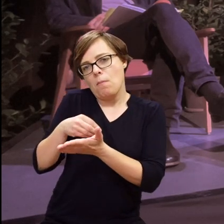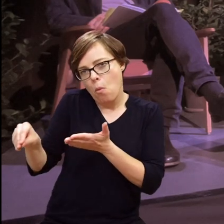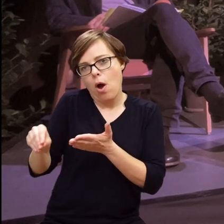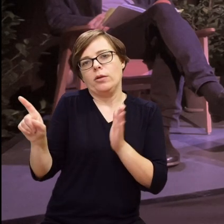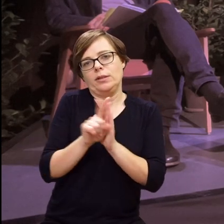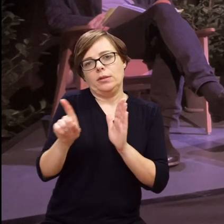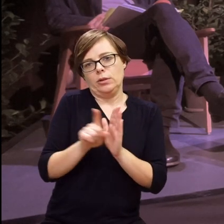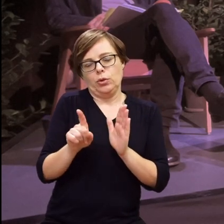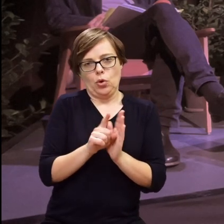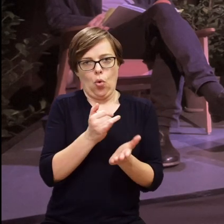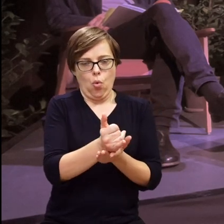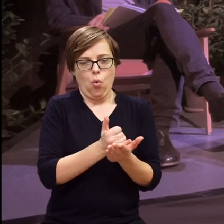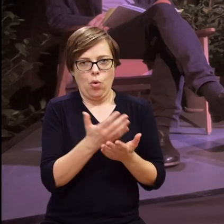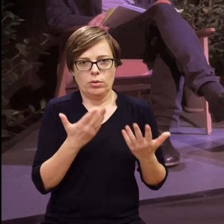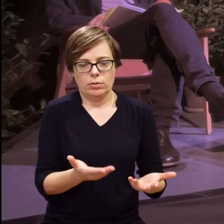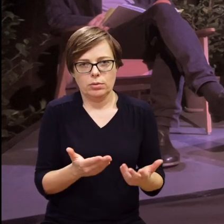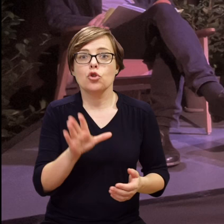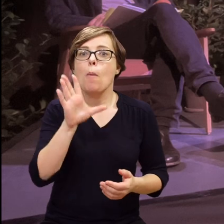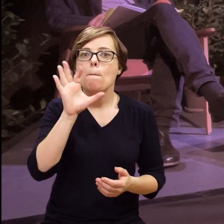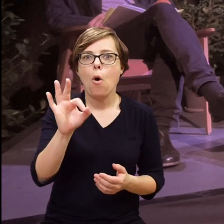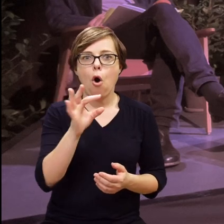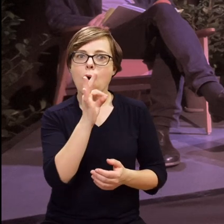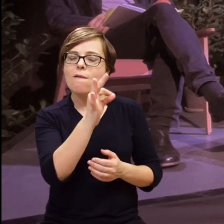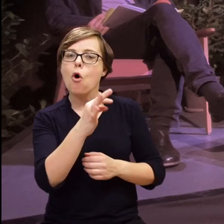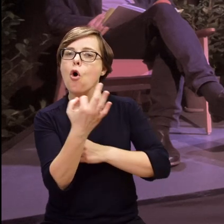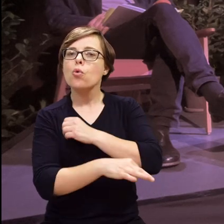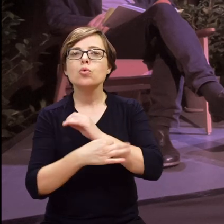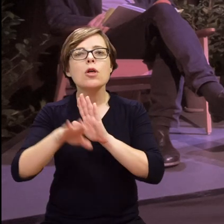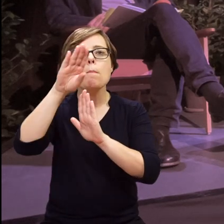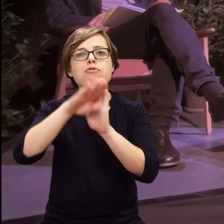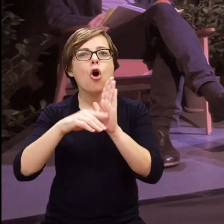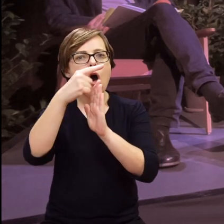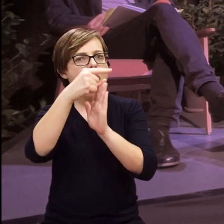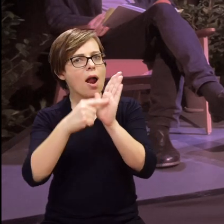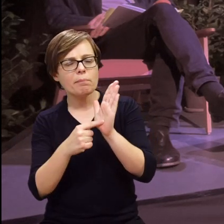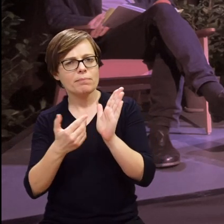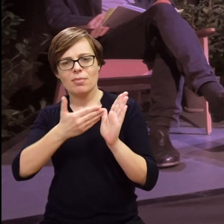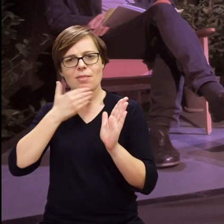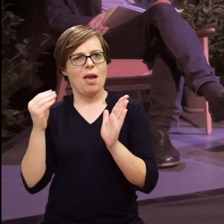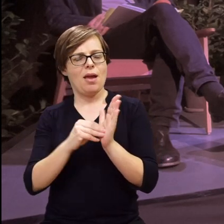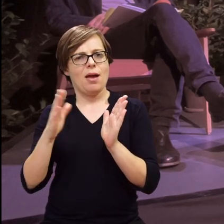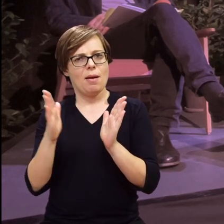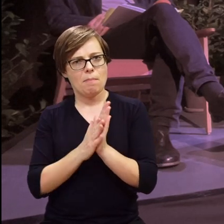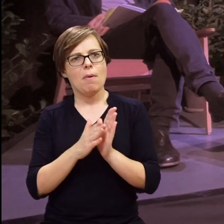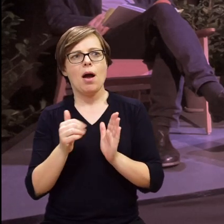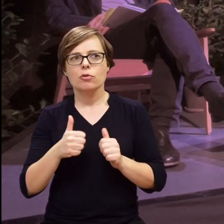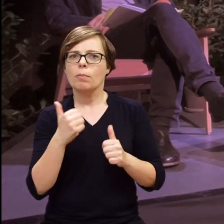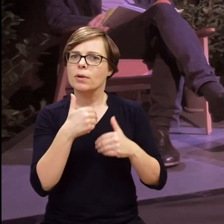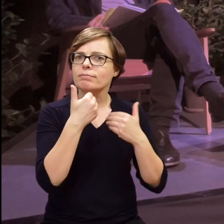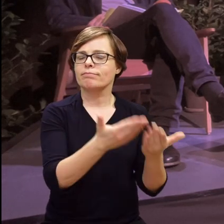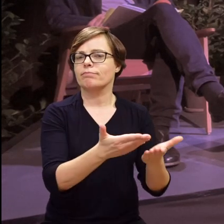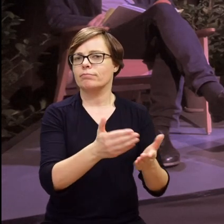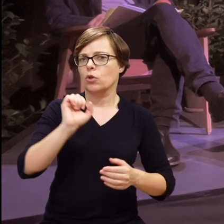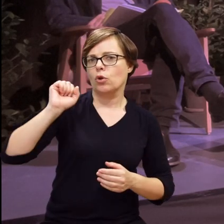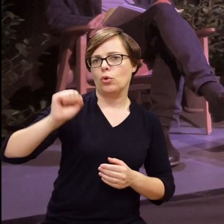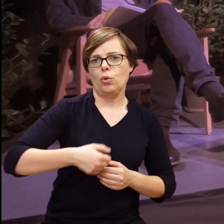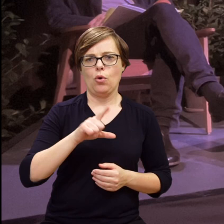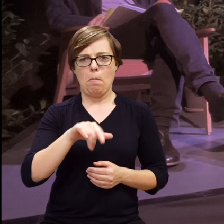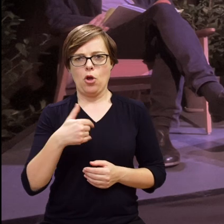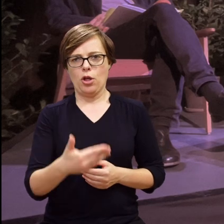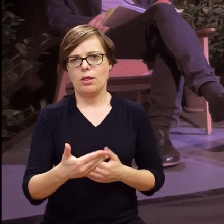wybierając kursy komercyjne, dlatego, że ich program studiów nie zapewnia im tego, że będą po prostu biegli,